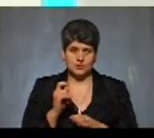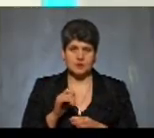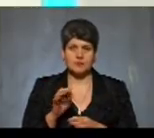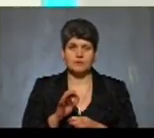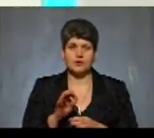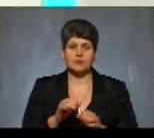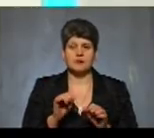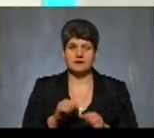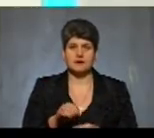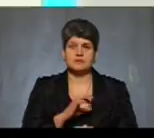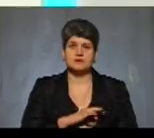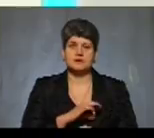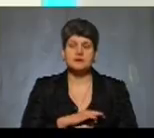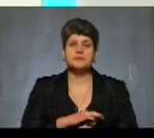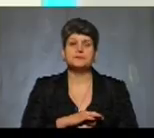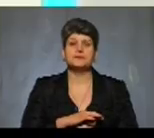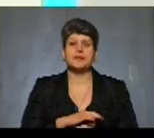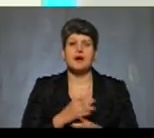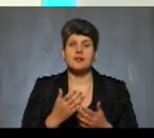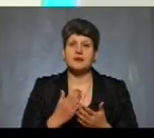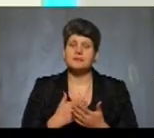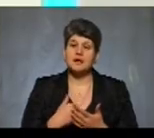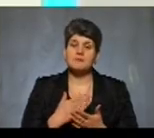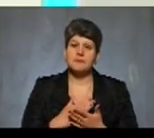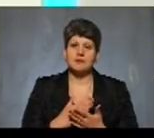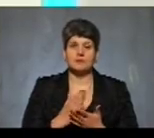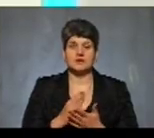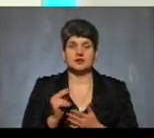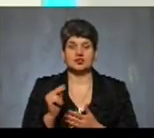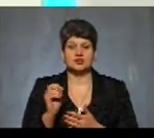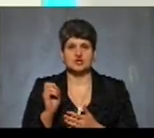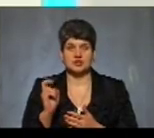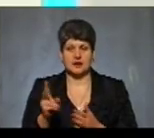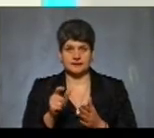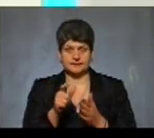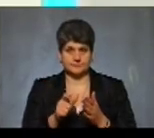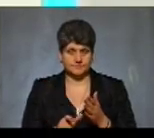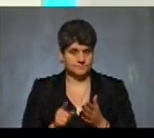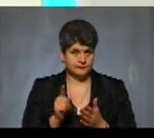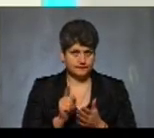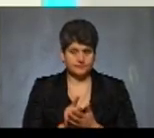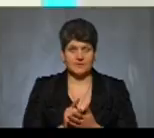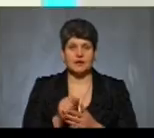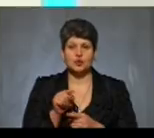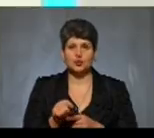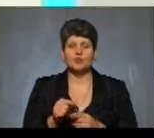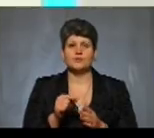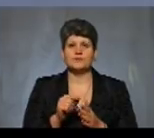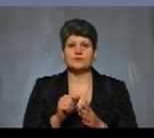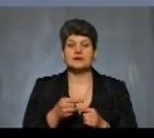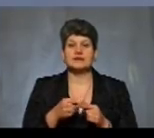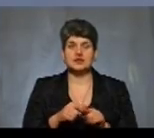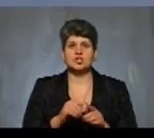захист прав споживачів, але ми маємо з собою мати, знову ж таки, цей фіскальний чек і технічну ту характеристику, яка є